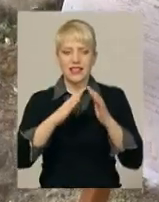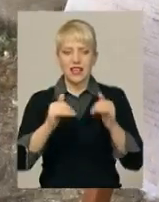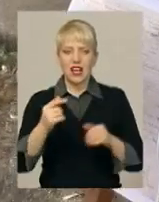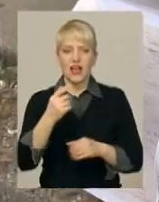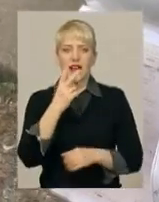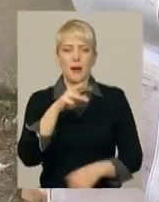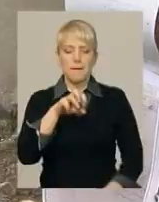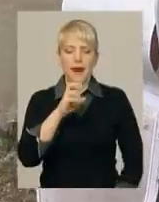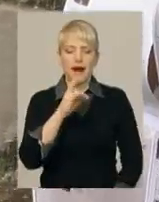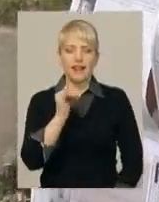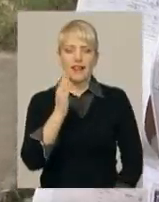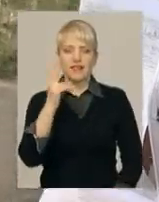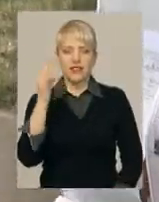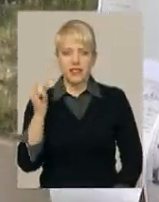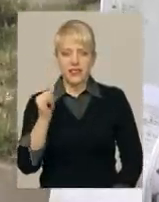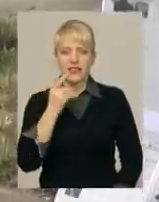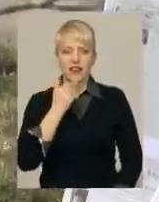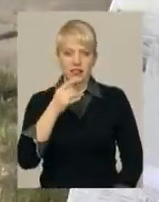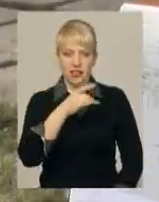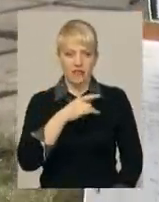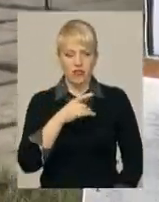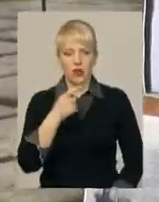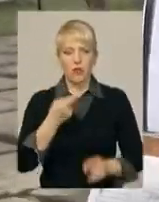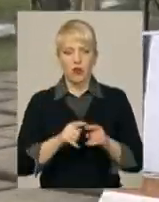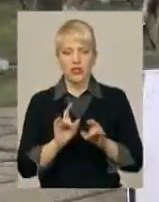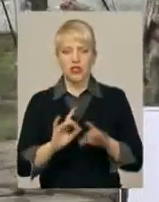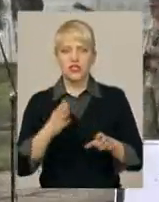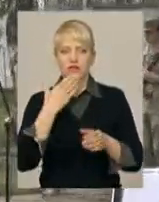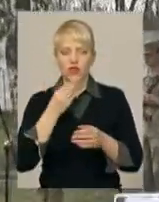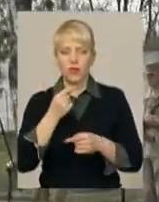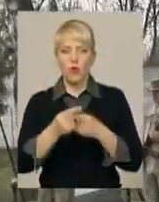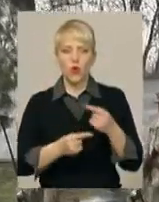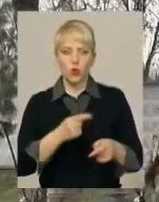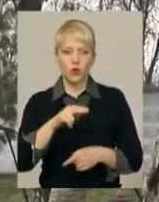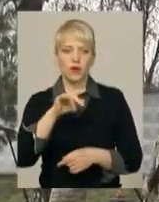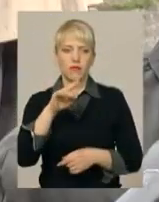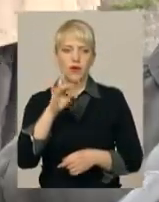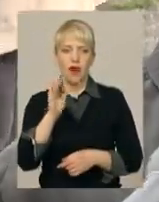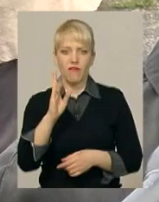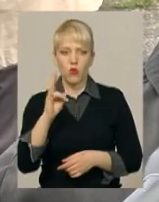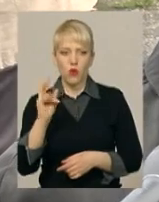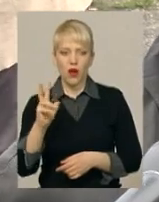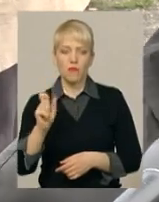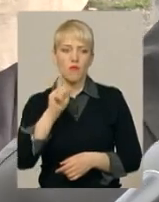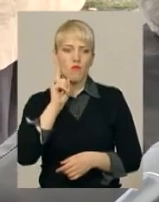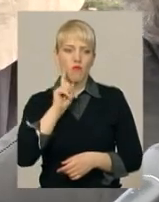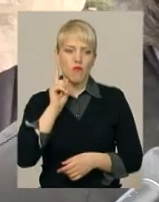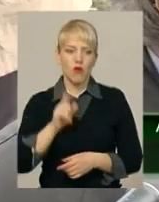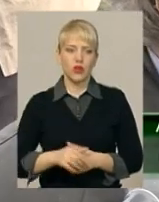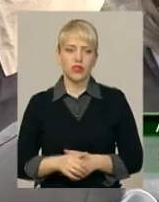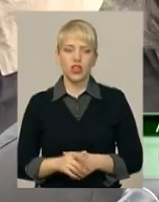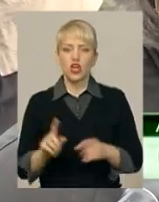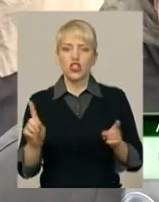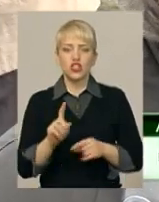Красилівського району. Про це чоловік розповідає своїм онукам, правнукам і молоді. Щоб вони